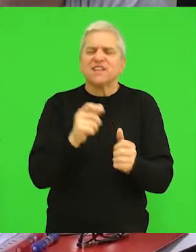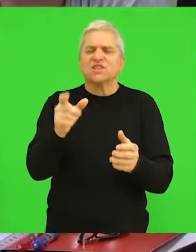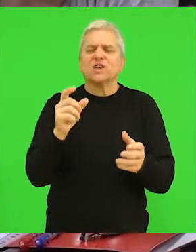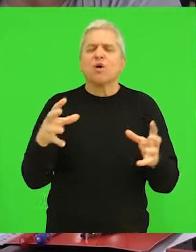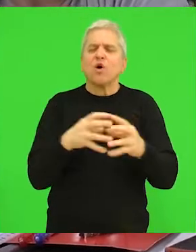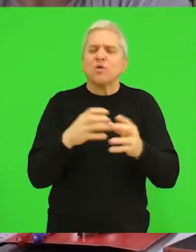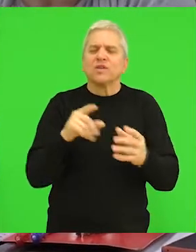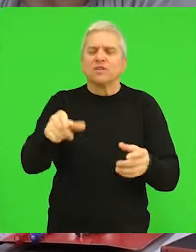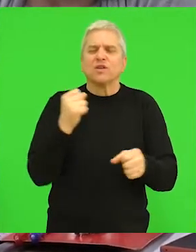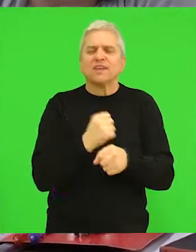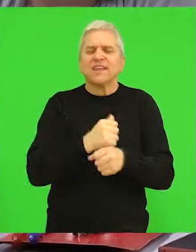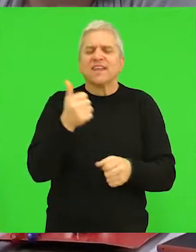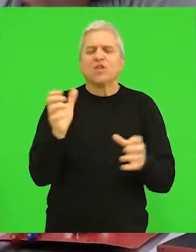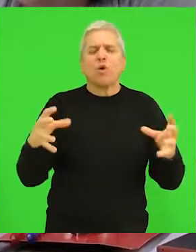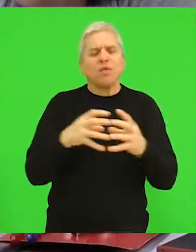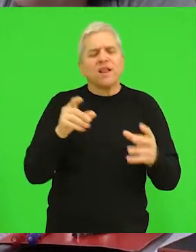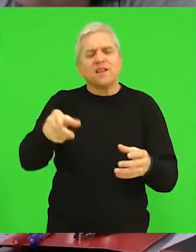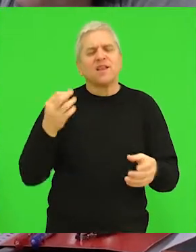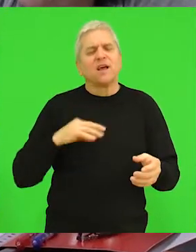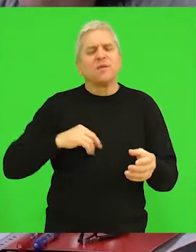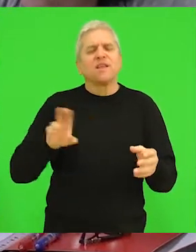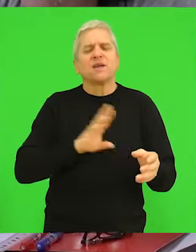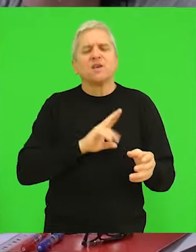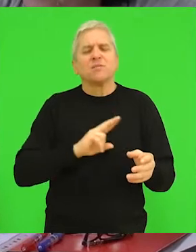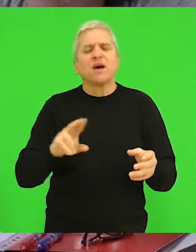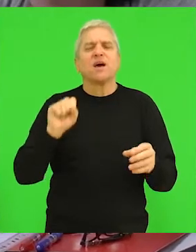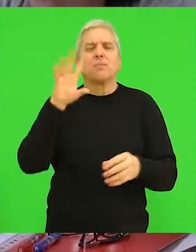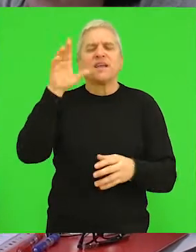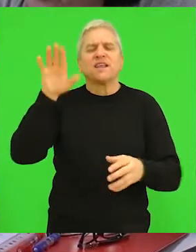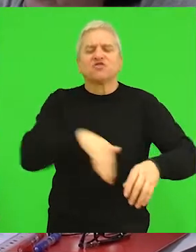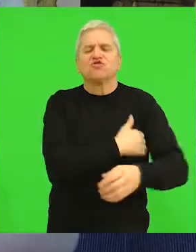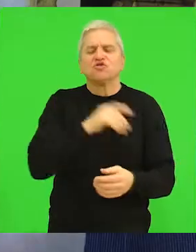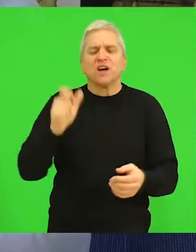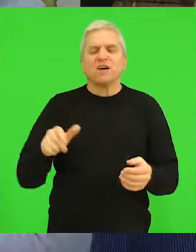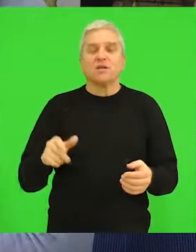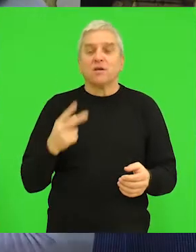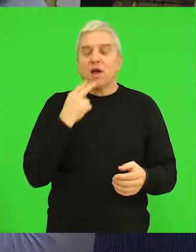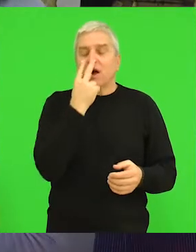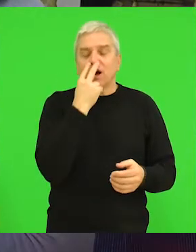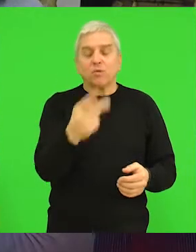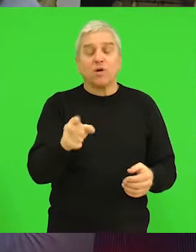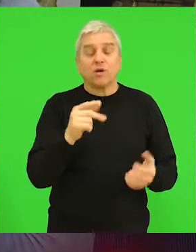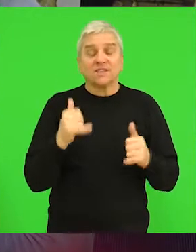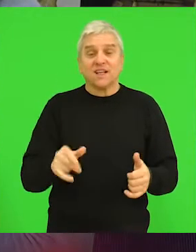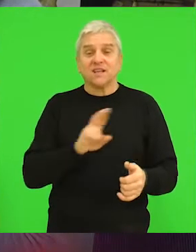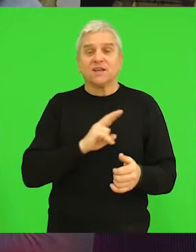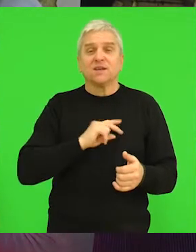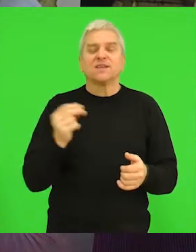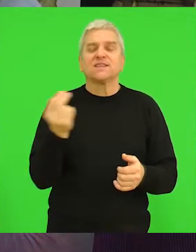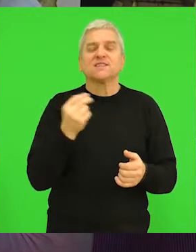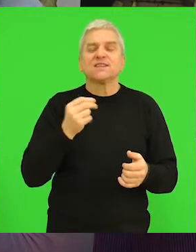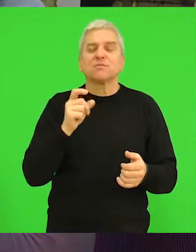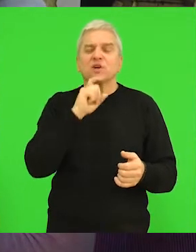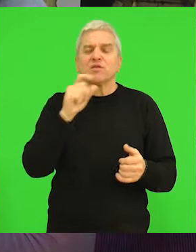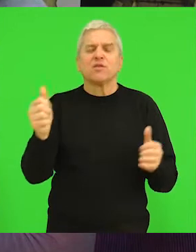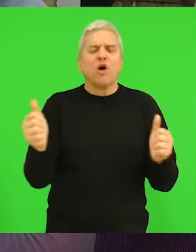odeljenjima. Za formiranje jednog odeljenja neophodno je minimum 15 džaka. Ako pogledamo da mi sad imamo na srpskom